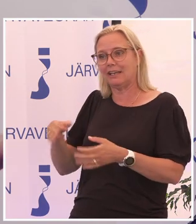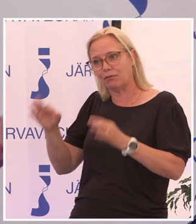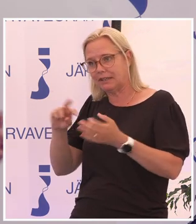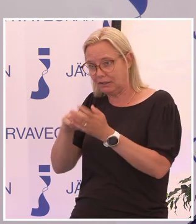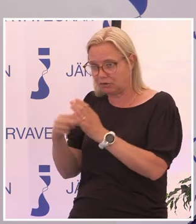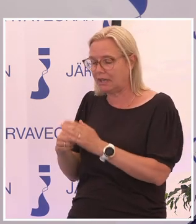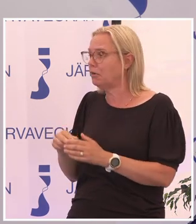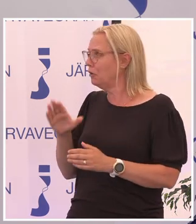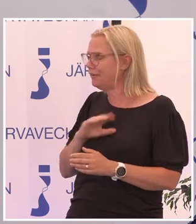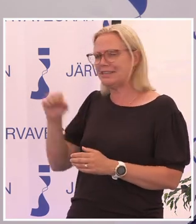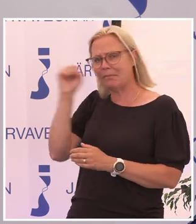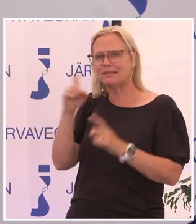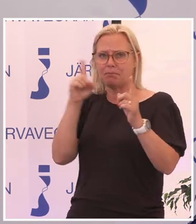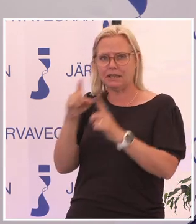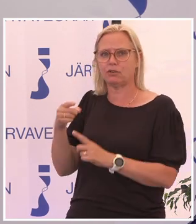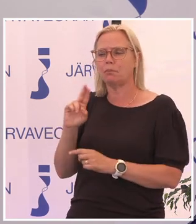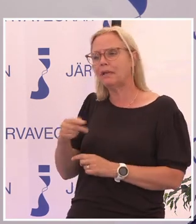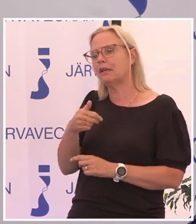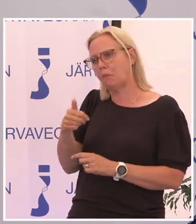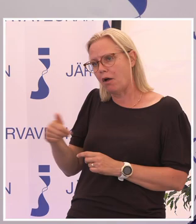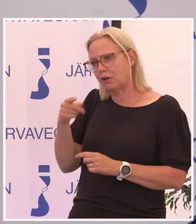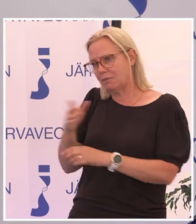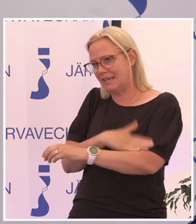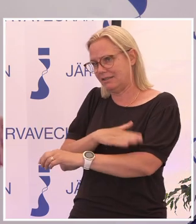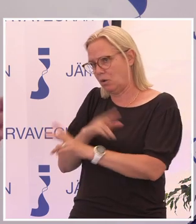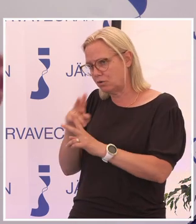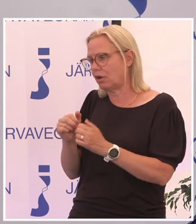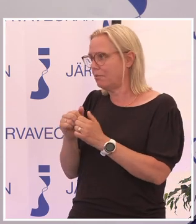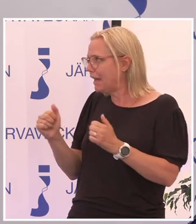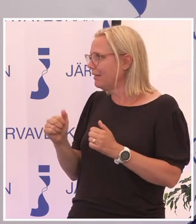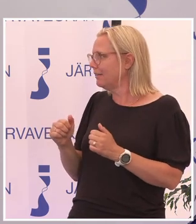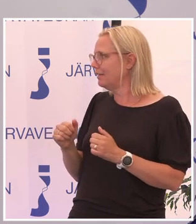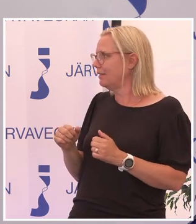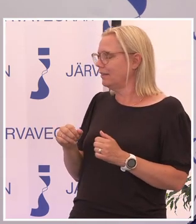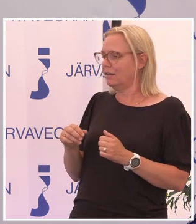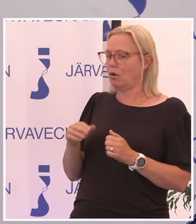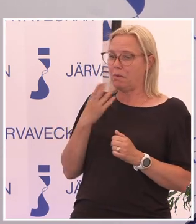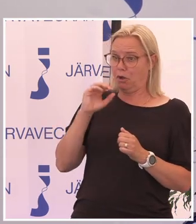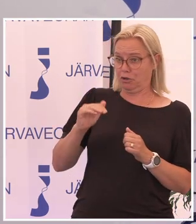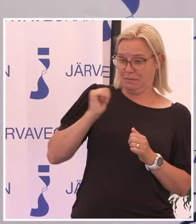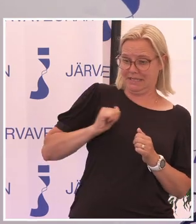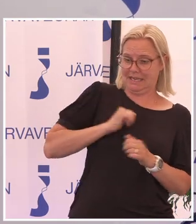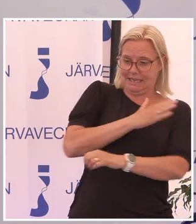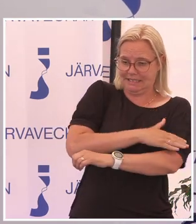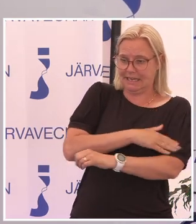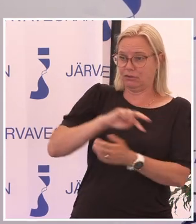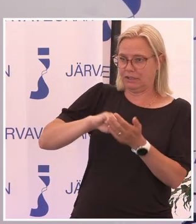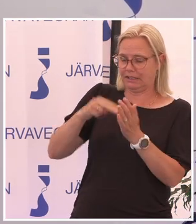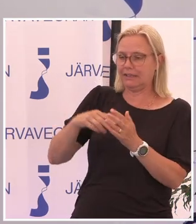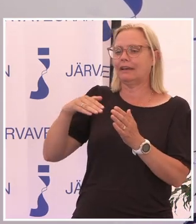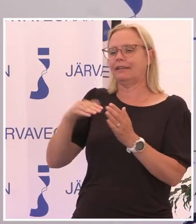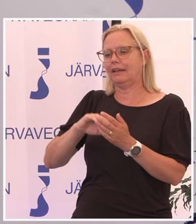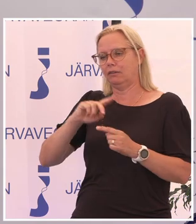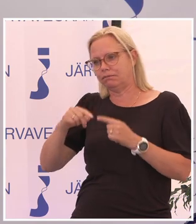finns ju massa människor som behöver dem. Men det är ju liksom att gå från tillgänglig tjänst och teknik till att faktiskt